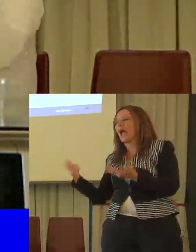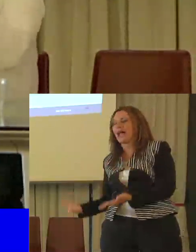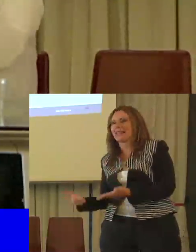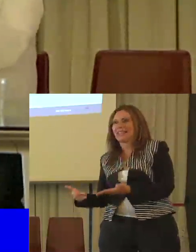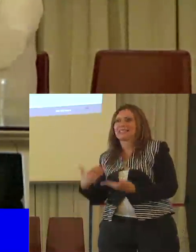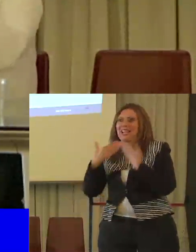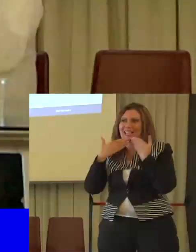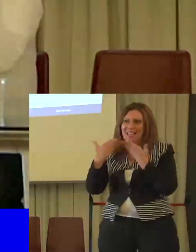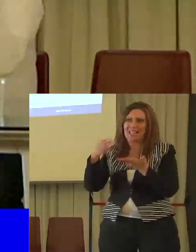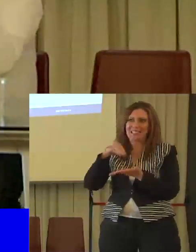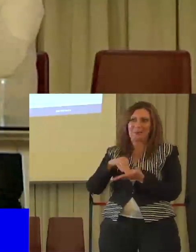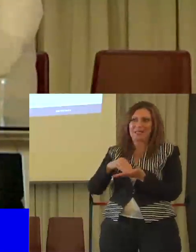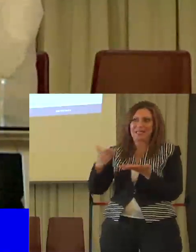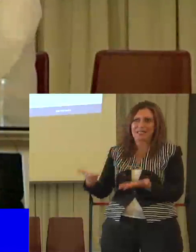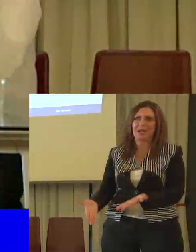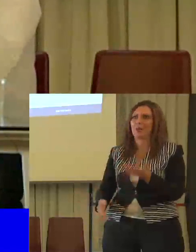Grazie, grazie a tutti.